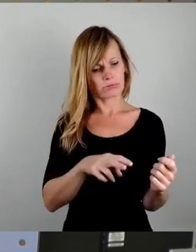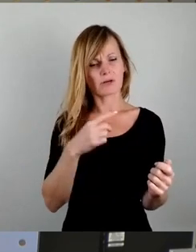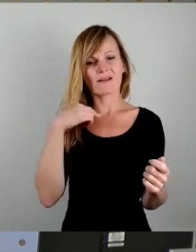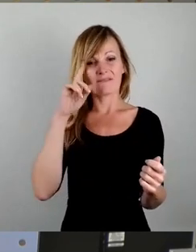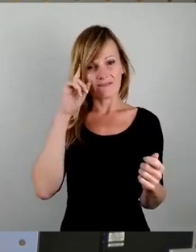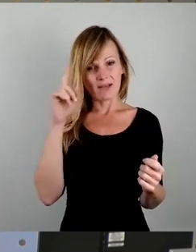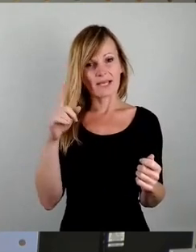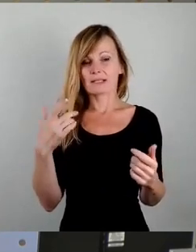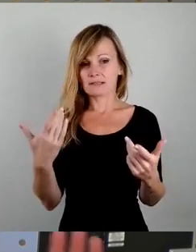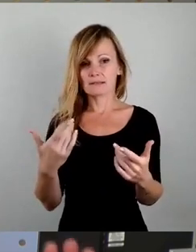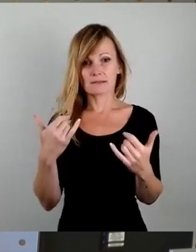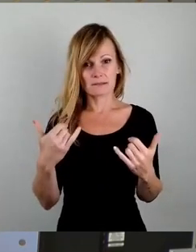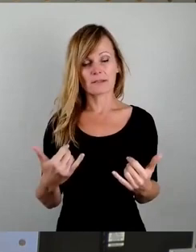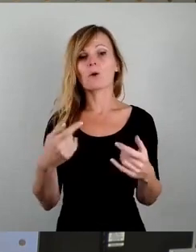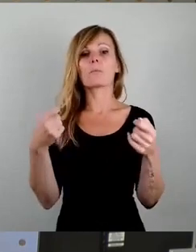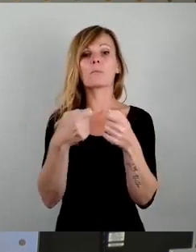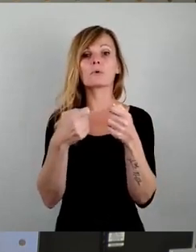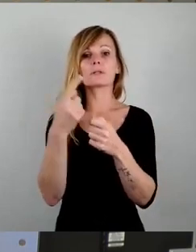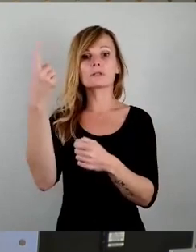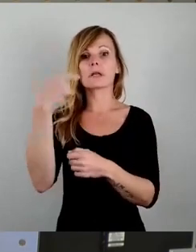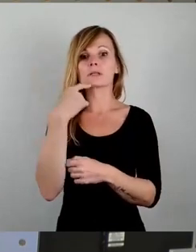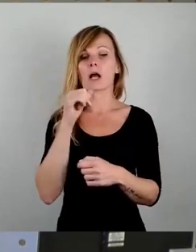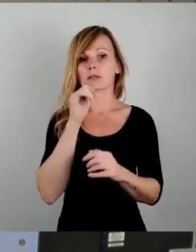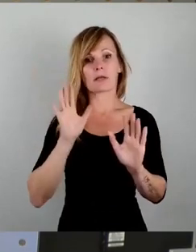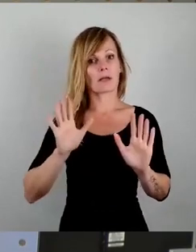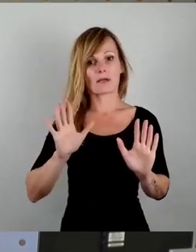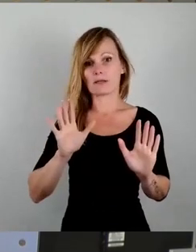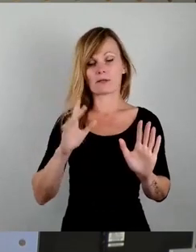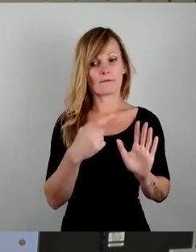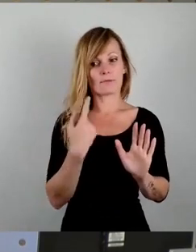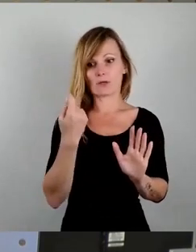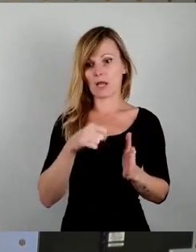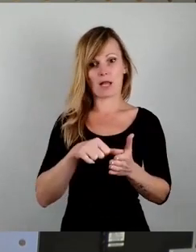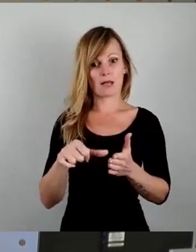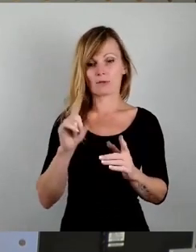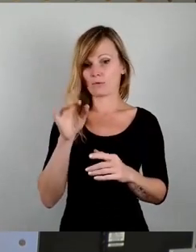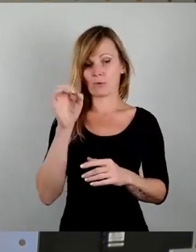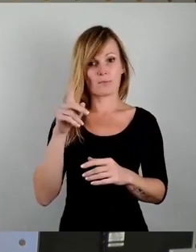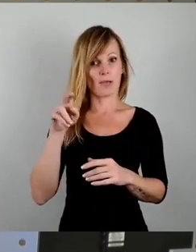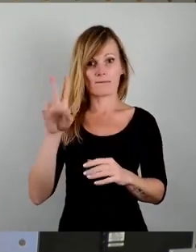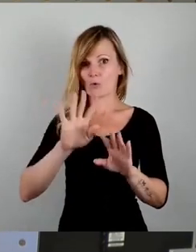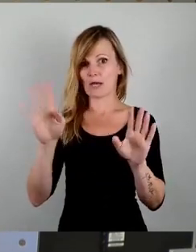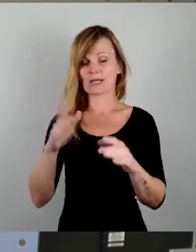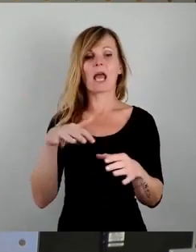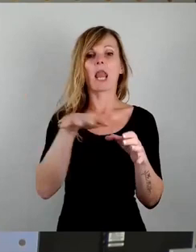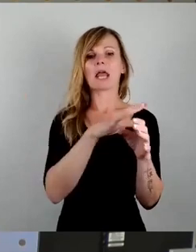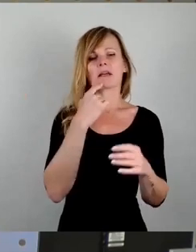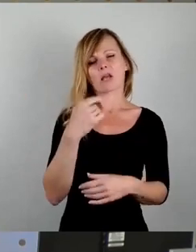sozusagen der Bund sagt, nein, wir haben kein Geld mehr für den ÖPNV. Die Länder sagen, nein,